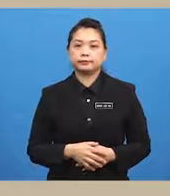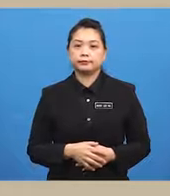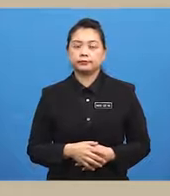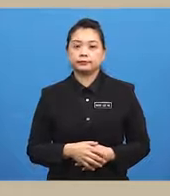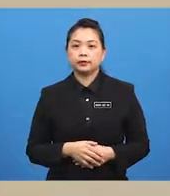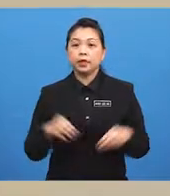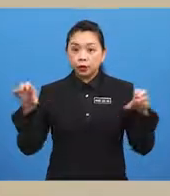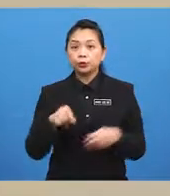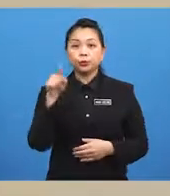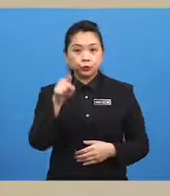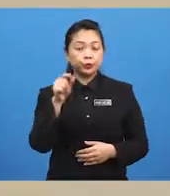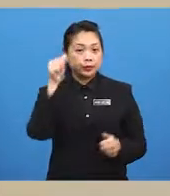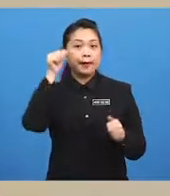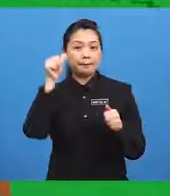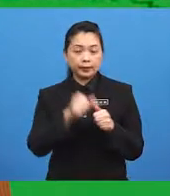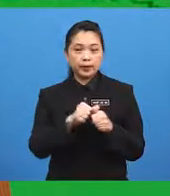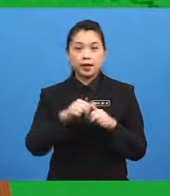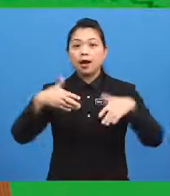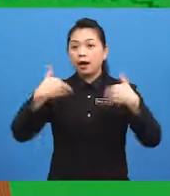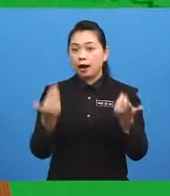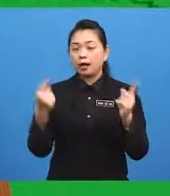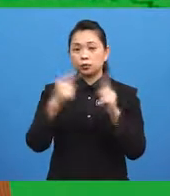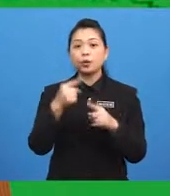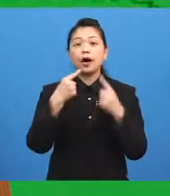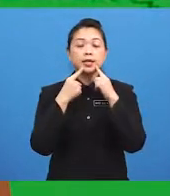Do you remember... ...how to answer?